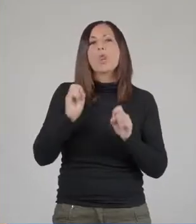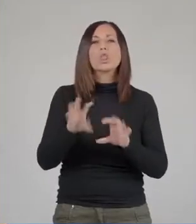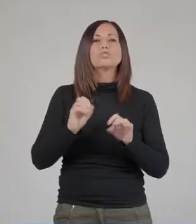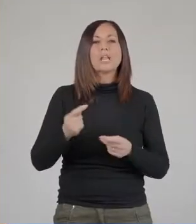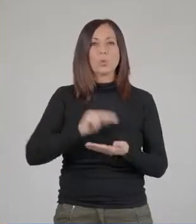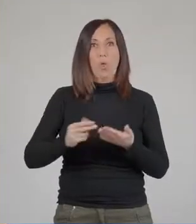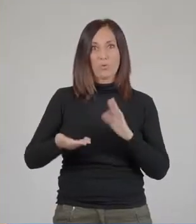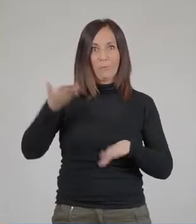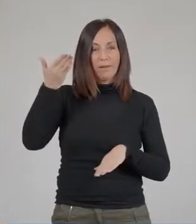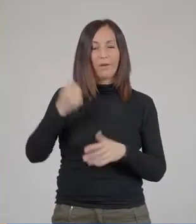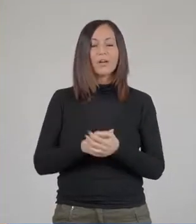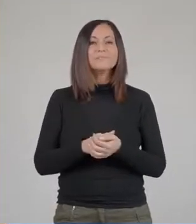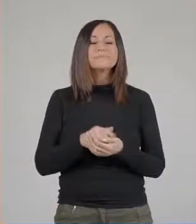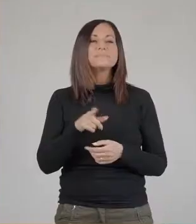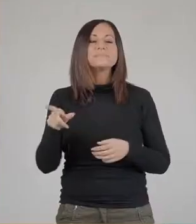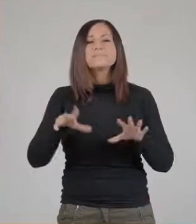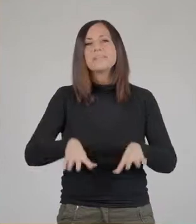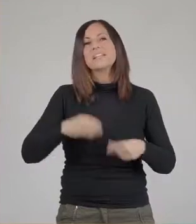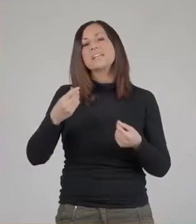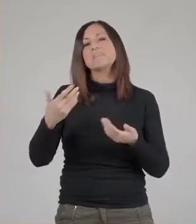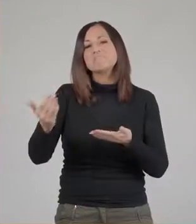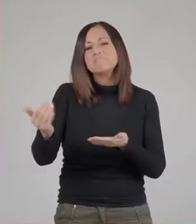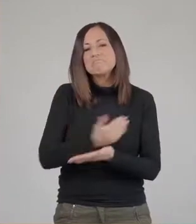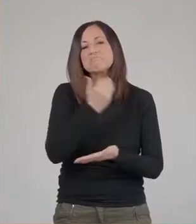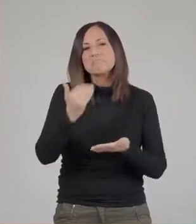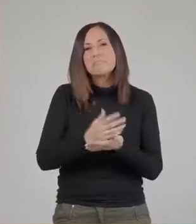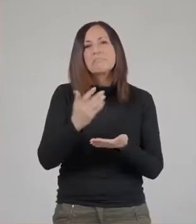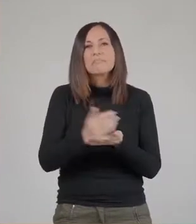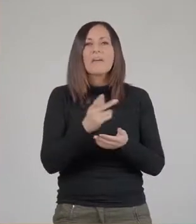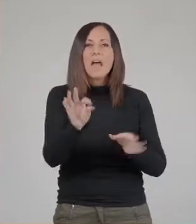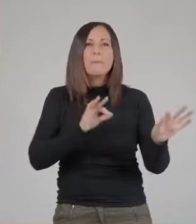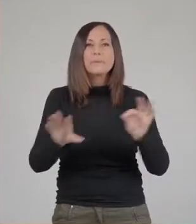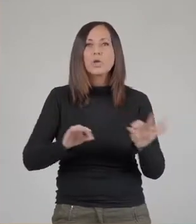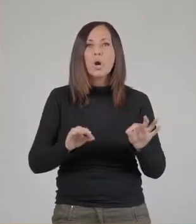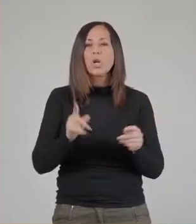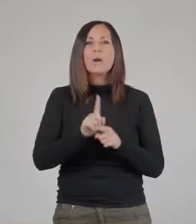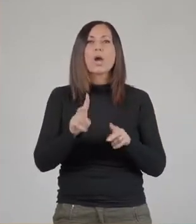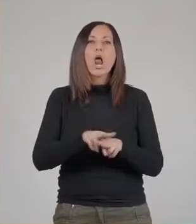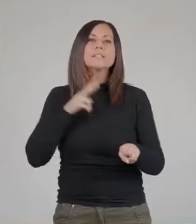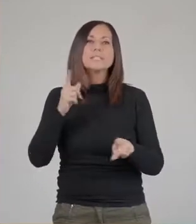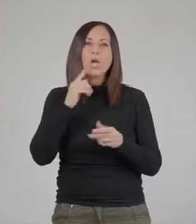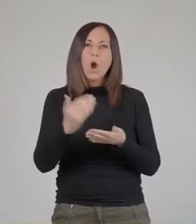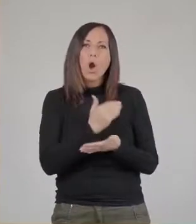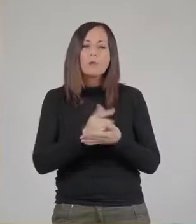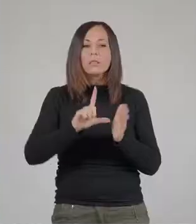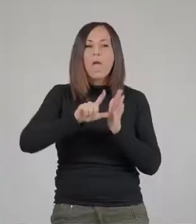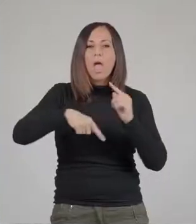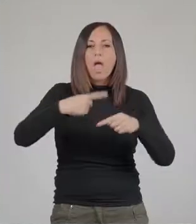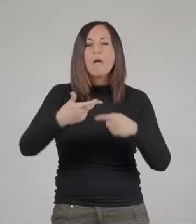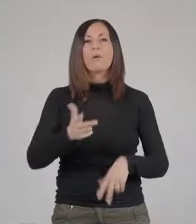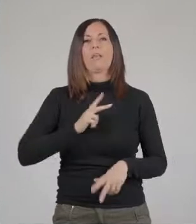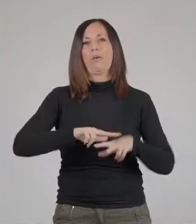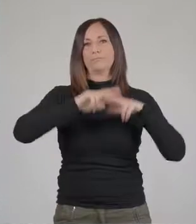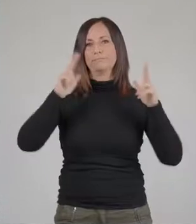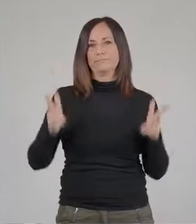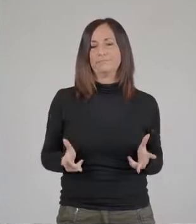di loro erano docenti di scuola superiore, hanno iniziato a raccogliere campioni e così hanno messo su delle piccole collezioni che mano a mano nel tempo